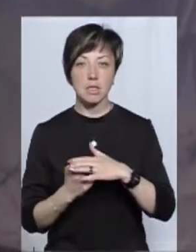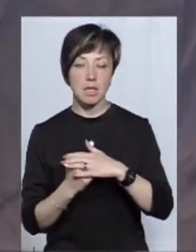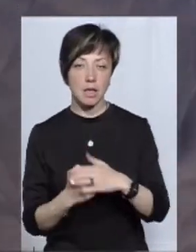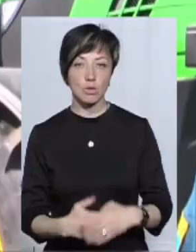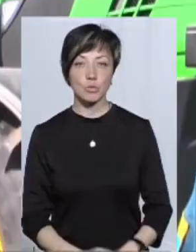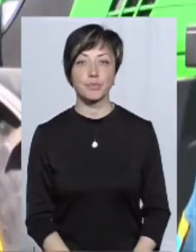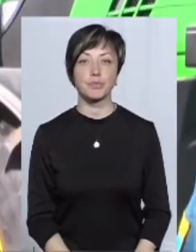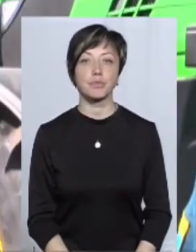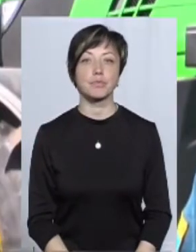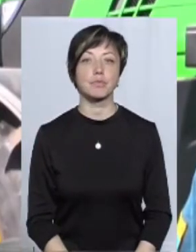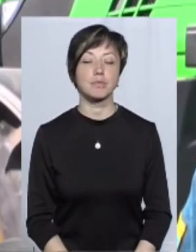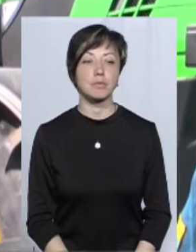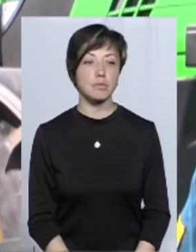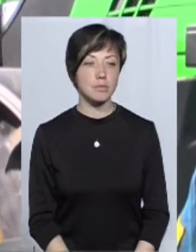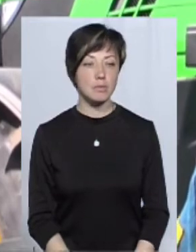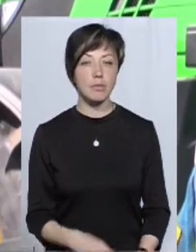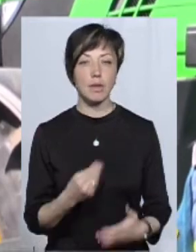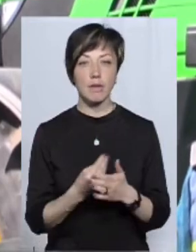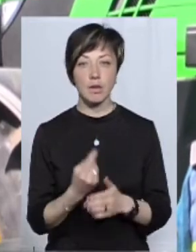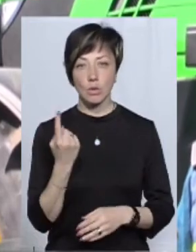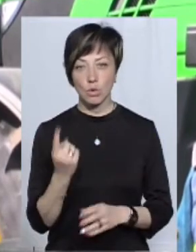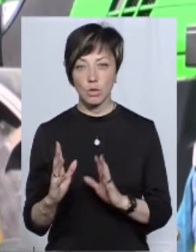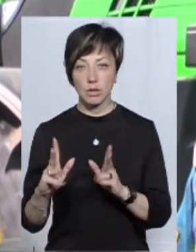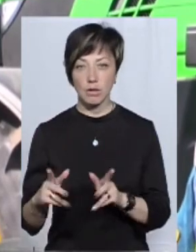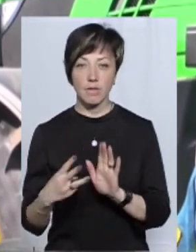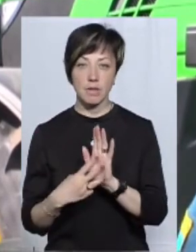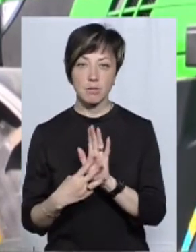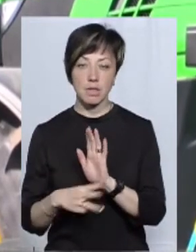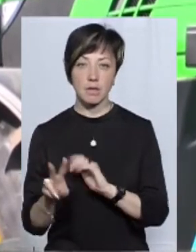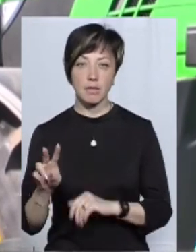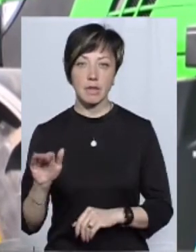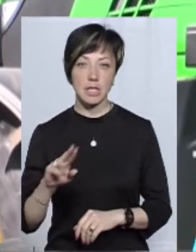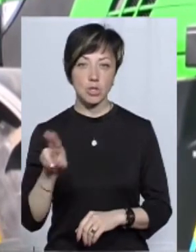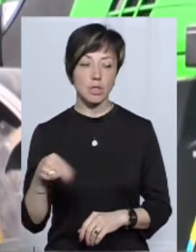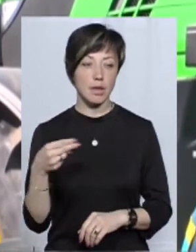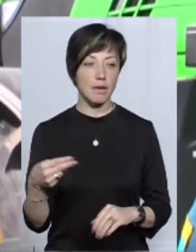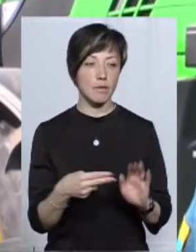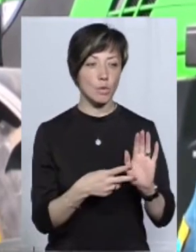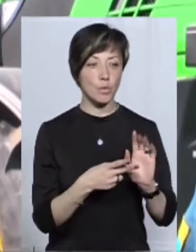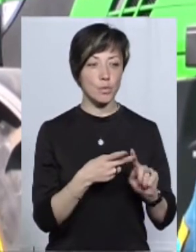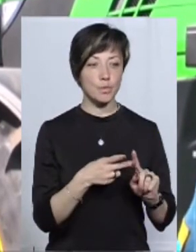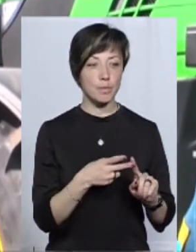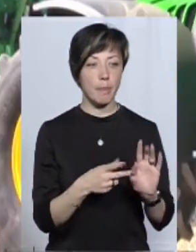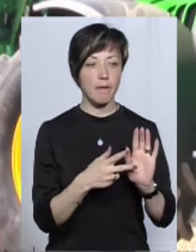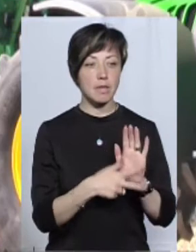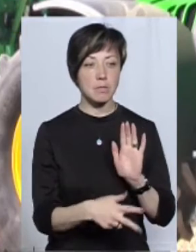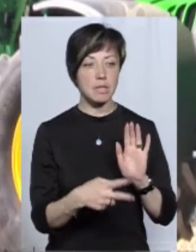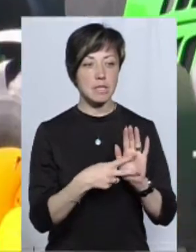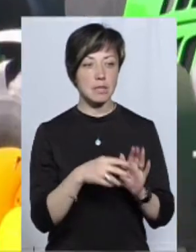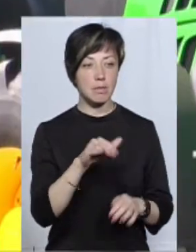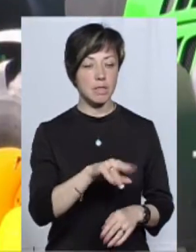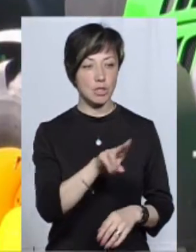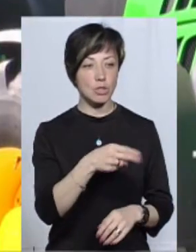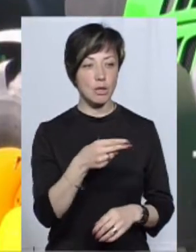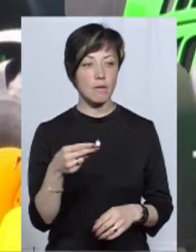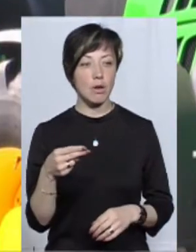каже Юрій Шуляк. Вартість одного із тракторів – 82 тисячі євро, іншого – 87 тисяч євро.